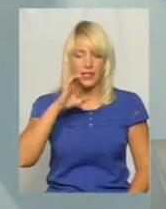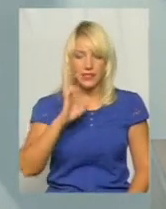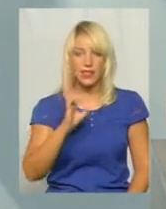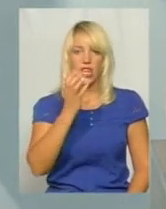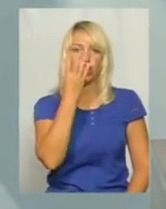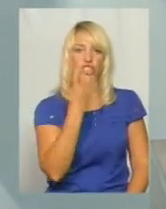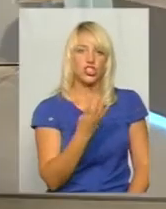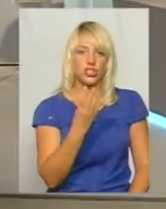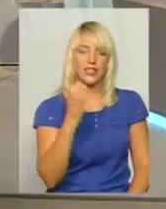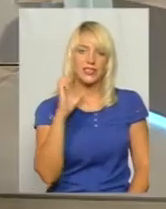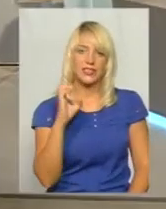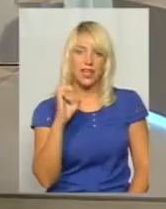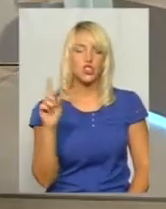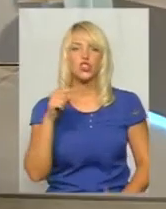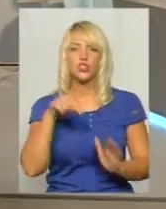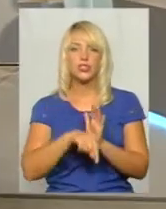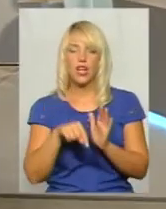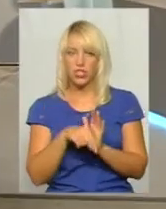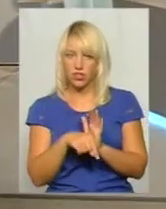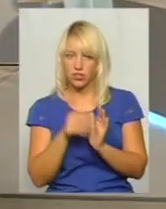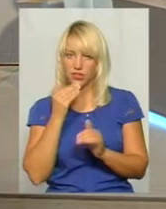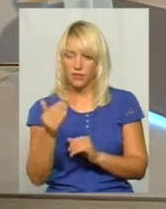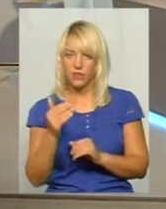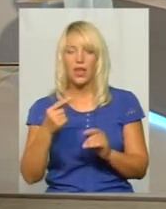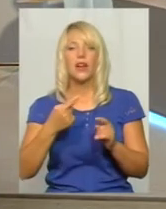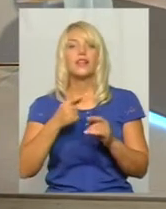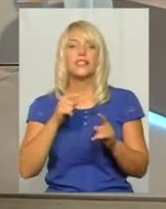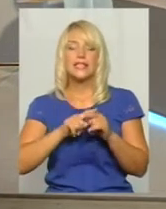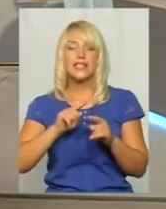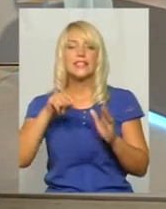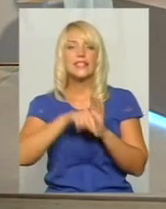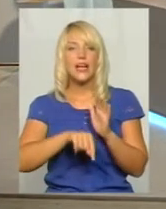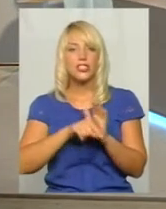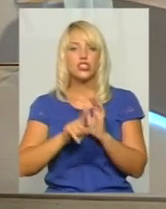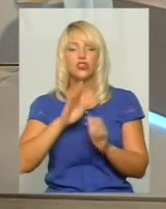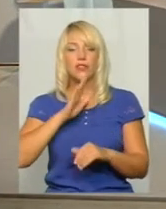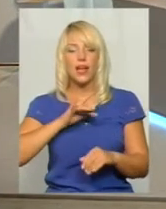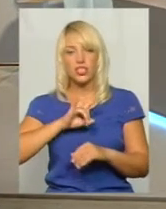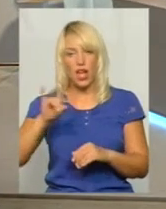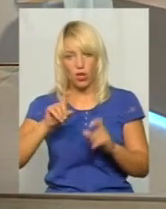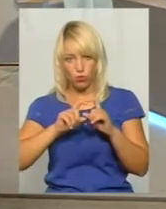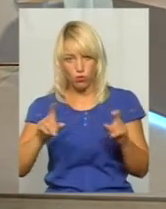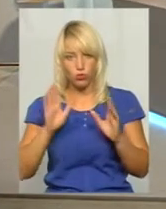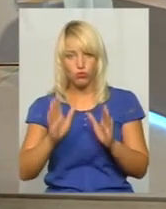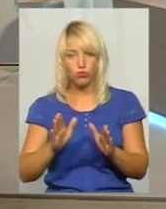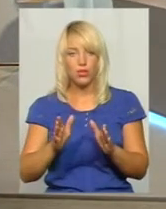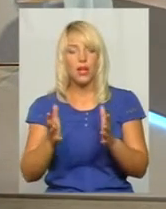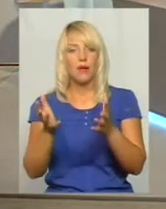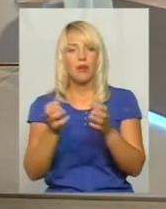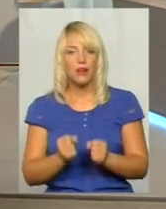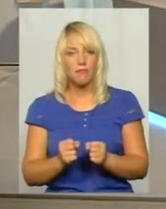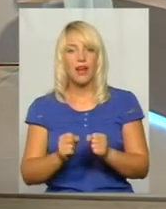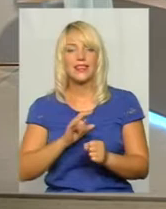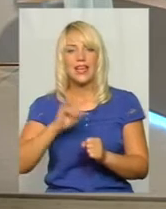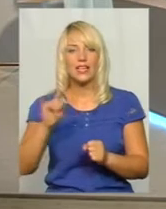сьогодні ми можемо… це означає, так коротенько Що це означає? Це означає те, що наш аеропорт може сприймати літаки